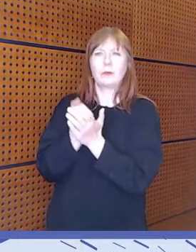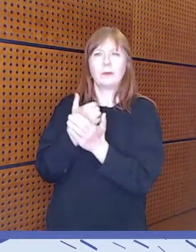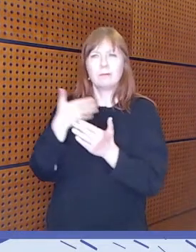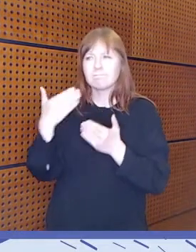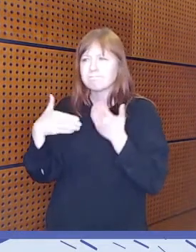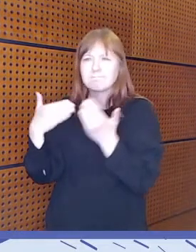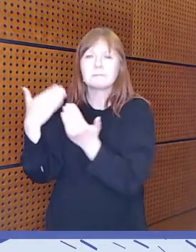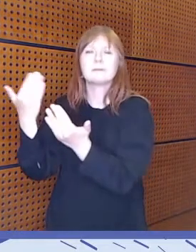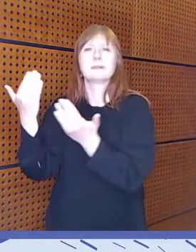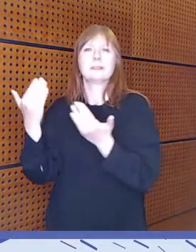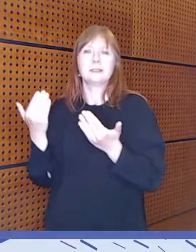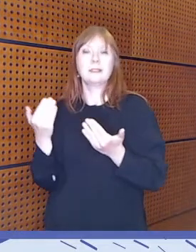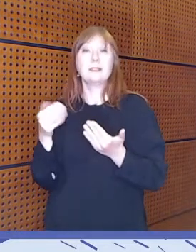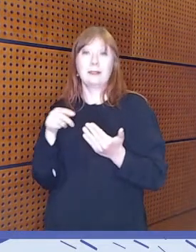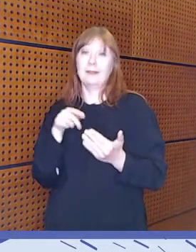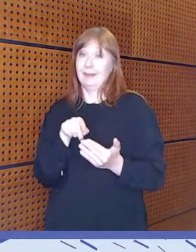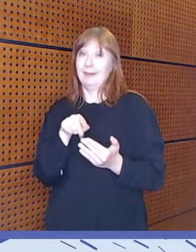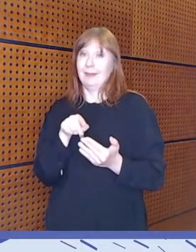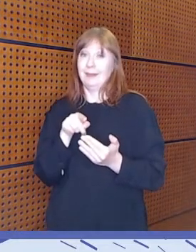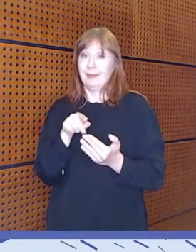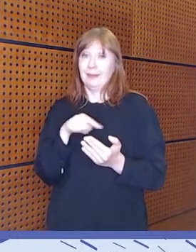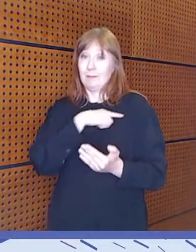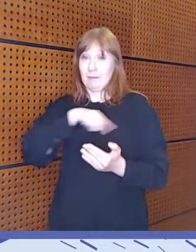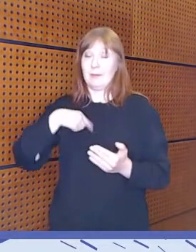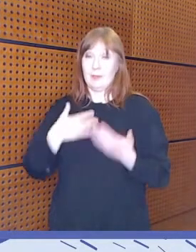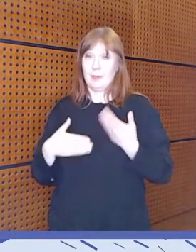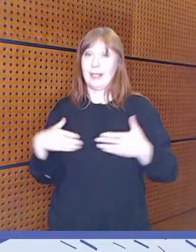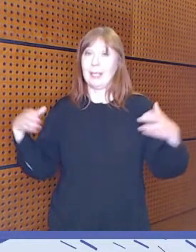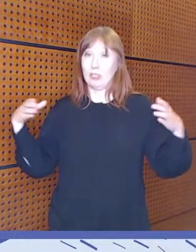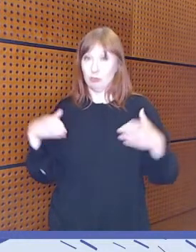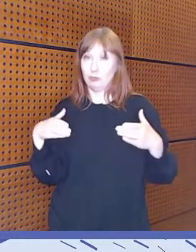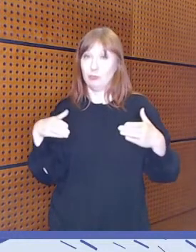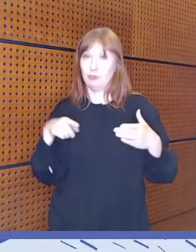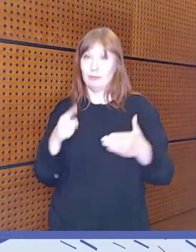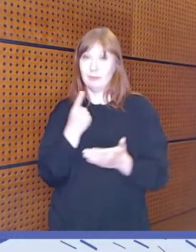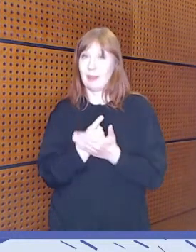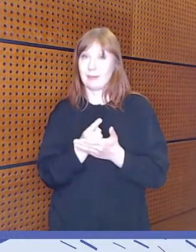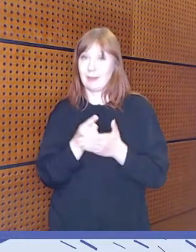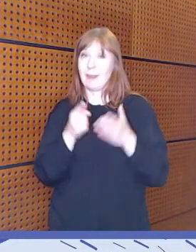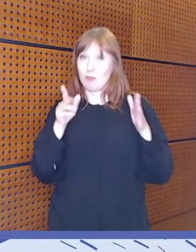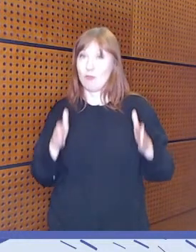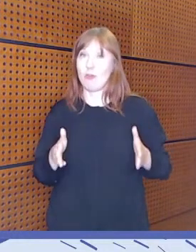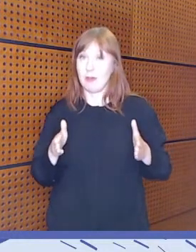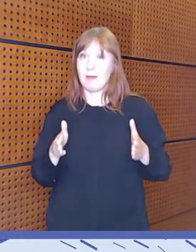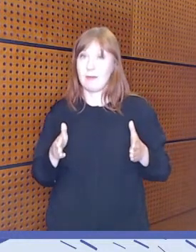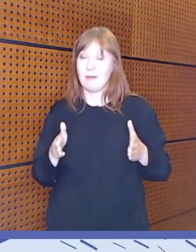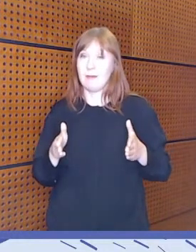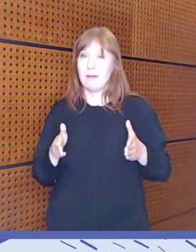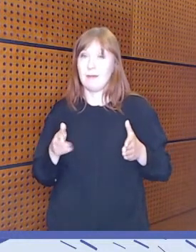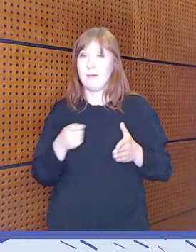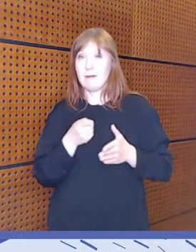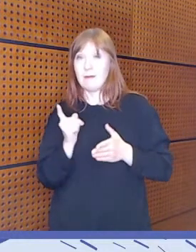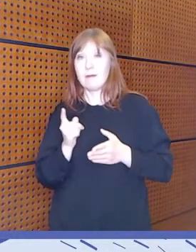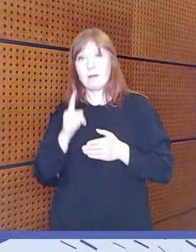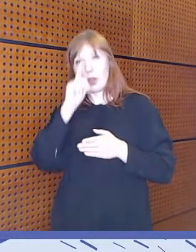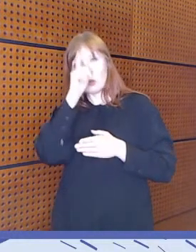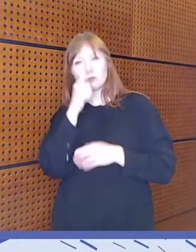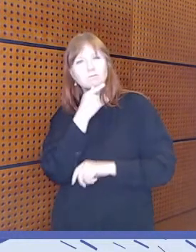Tässä kyllä meidän henkilöstöllä on se iso rooli, että he osaa siinä olla